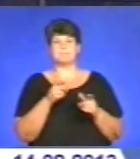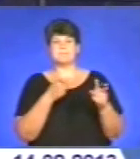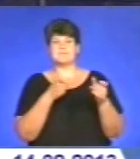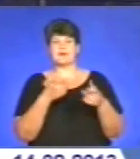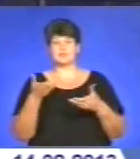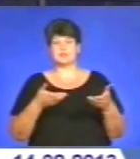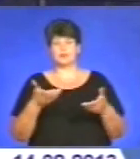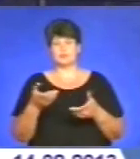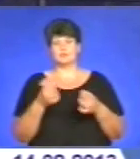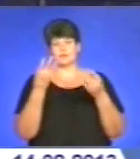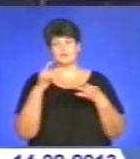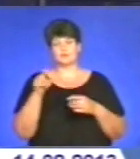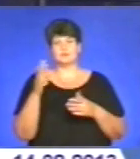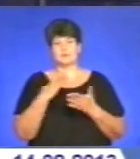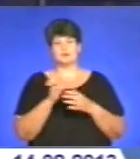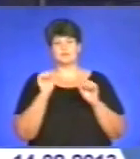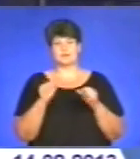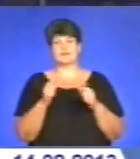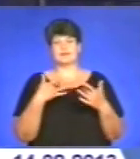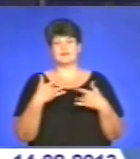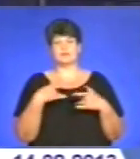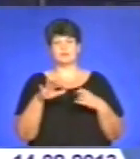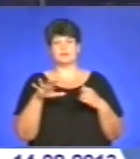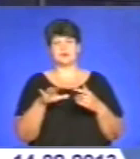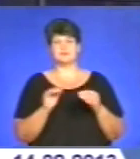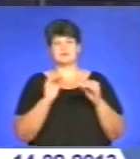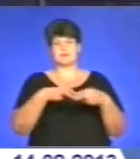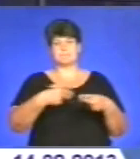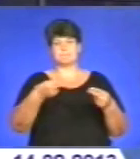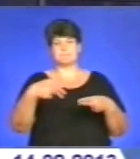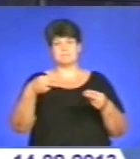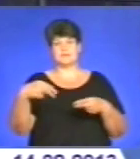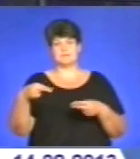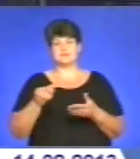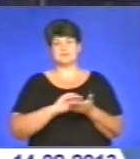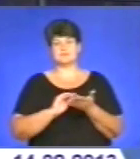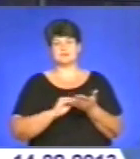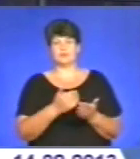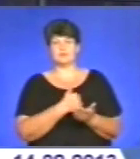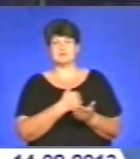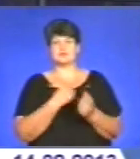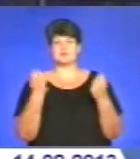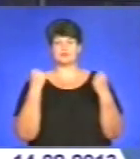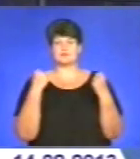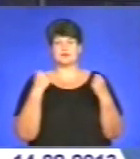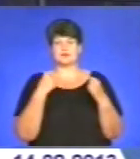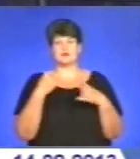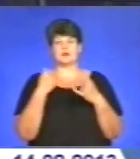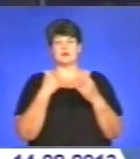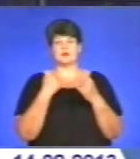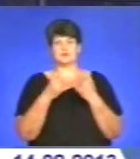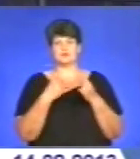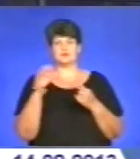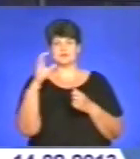перехожі мали можливість на театральному майдані поставити свої підписи і написати побажання спортсменам на жовто-блакитному